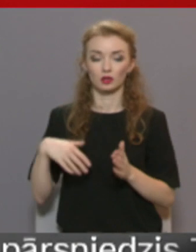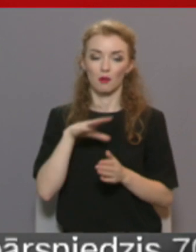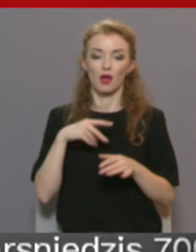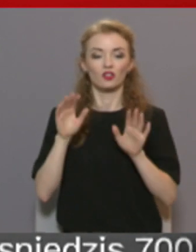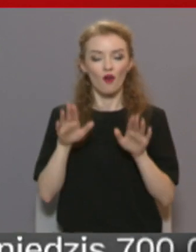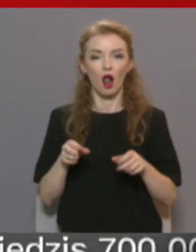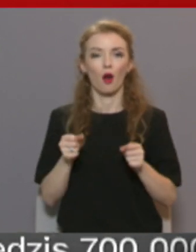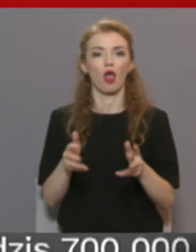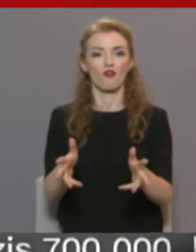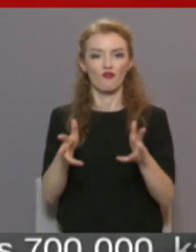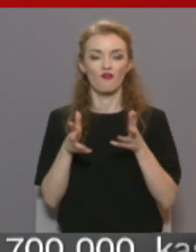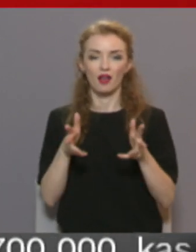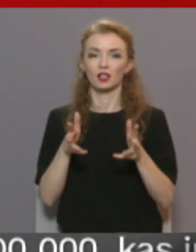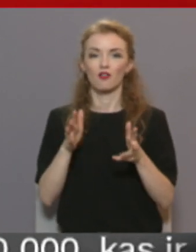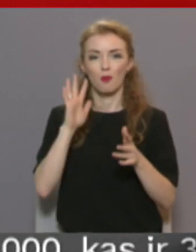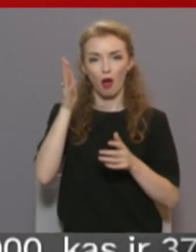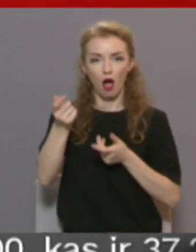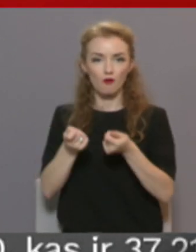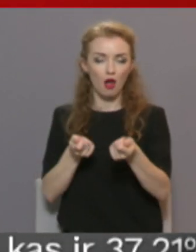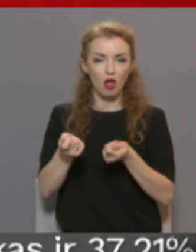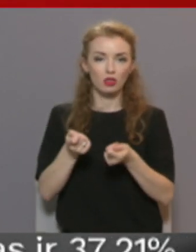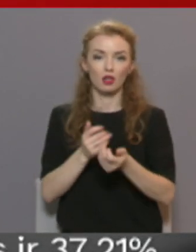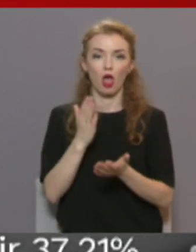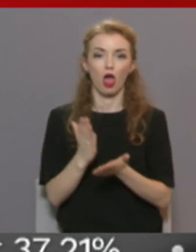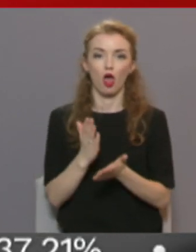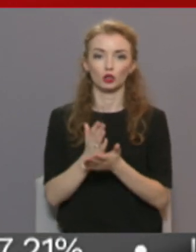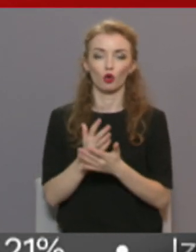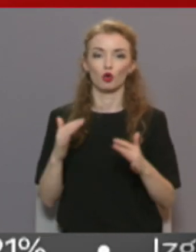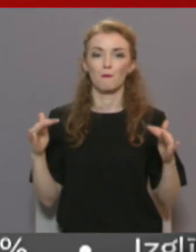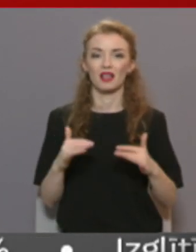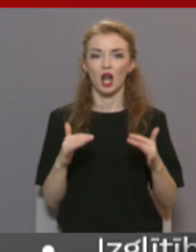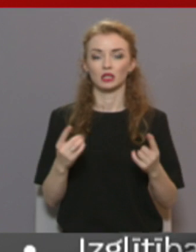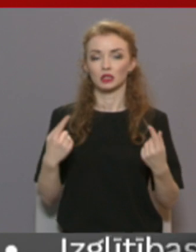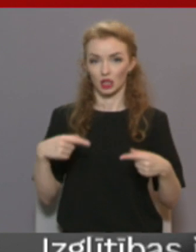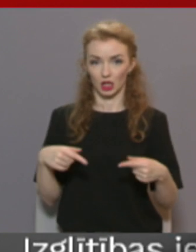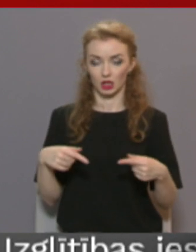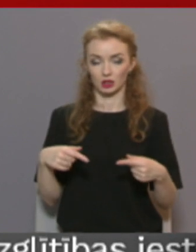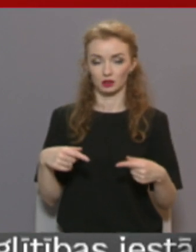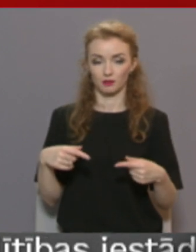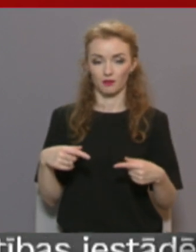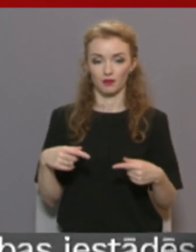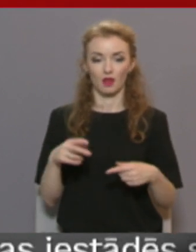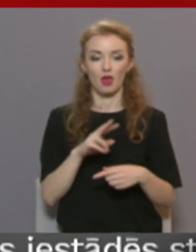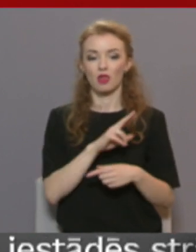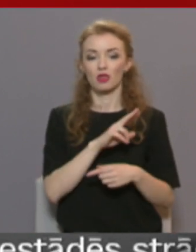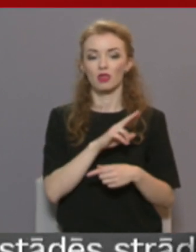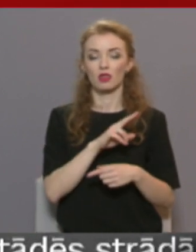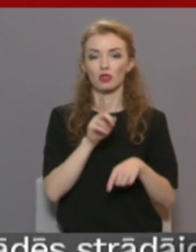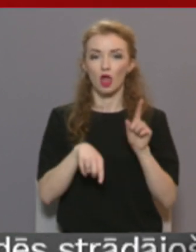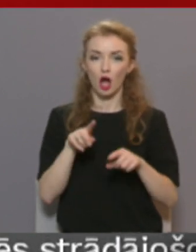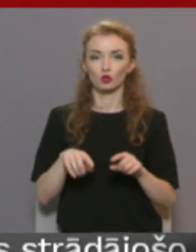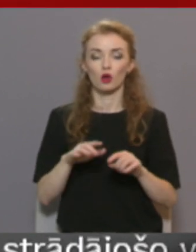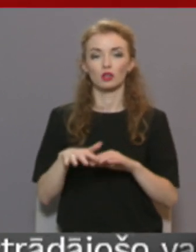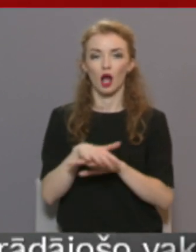efektīvāk pārvaldīt esošo no migrācijas krīzi. Proti, nepiemērot atsīšos gadījumos